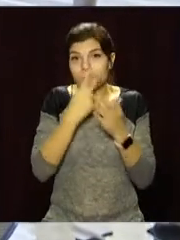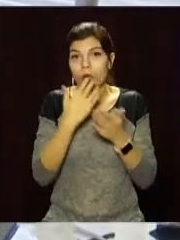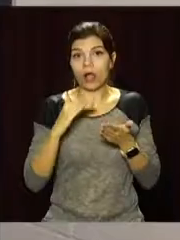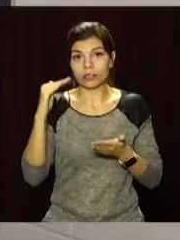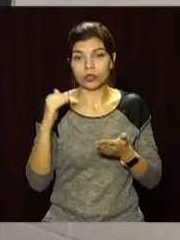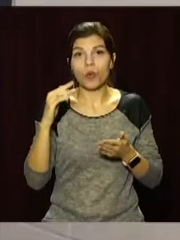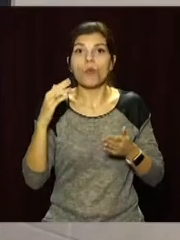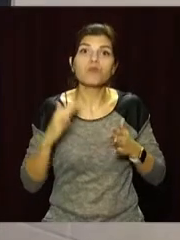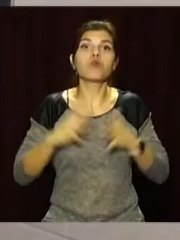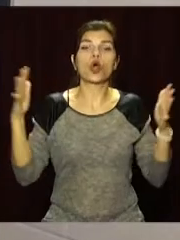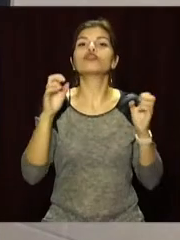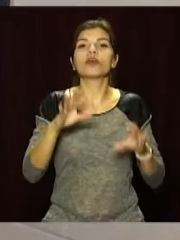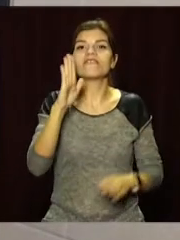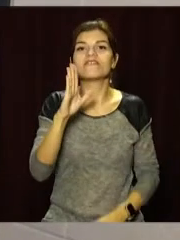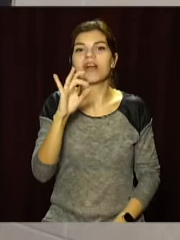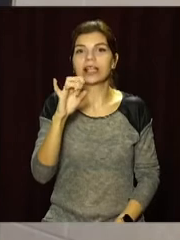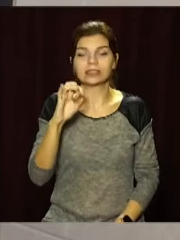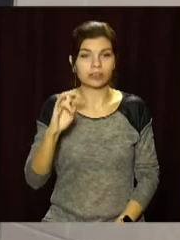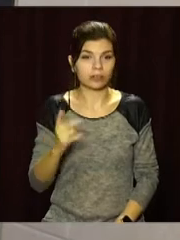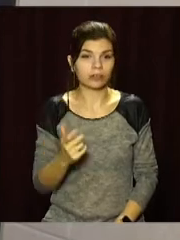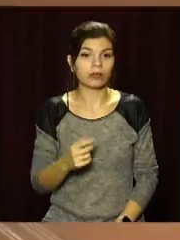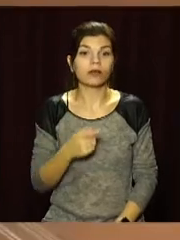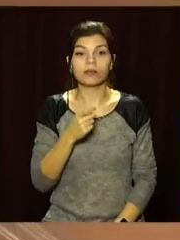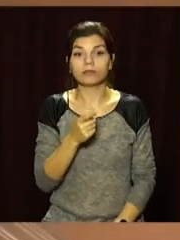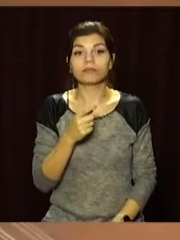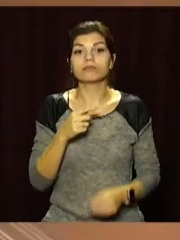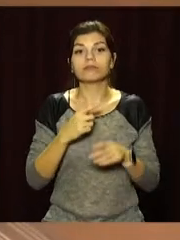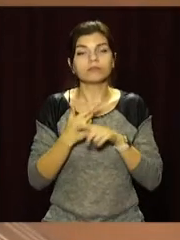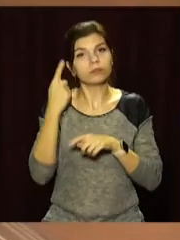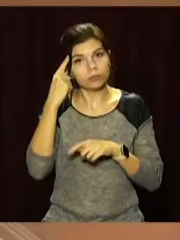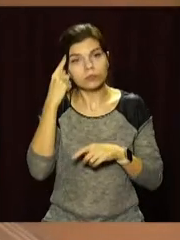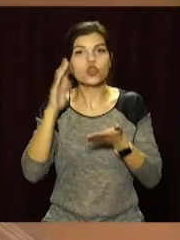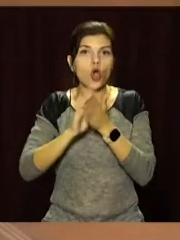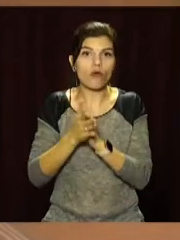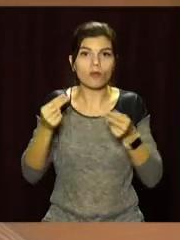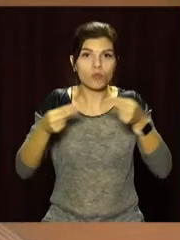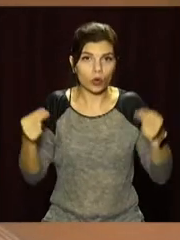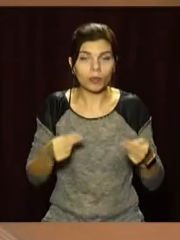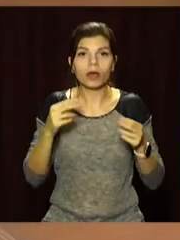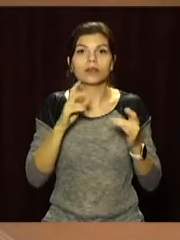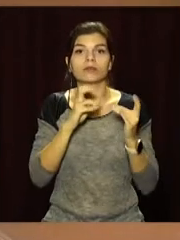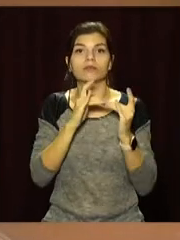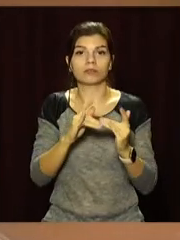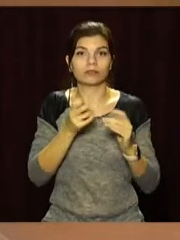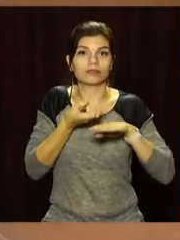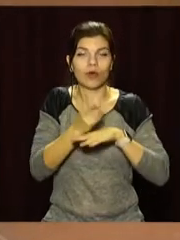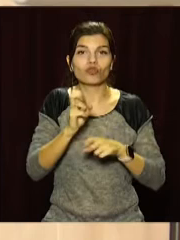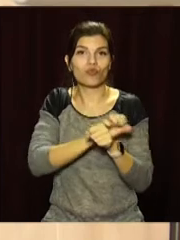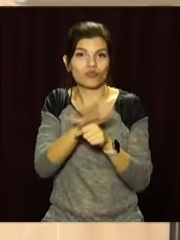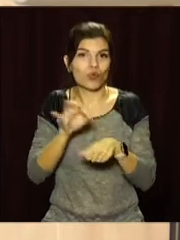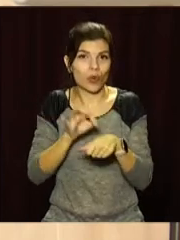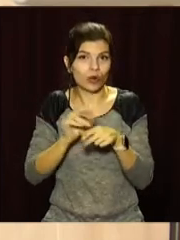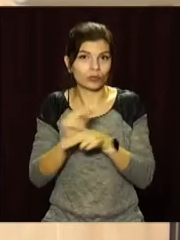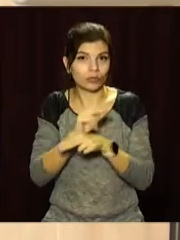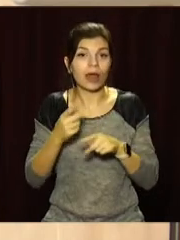двічі перевищує вересневий. НСЗУ продовжує укладати угоди з лікарнями на стаціонарне лікування недужих на коронавірус.